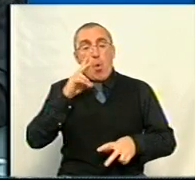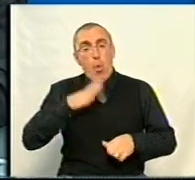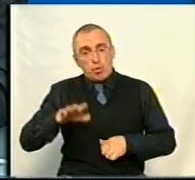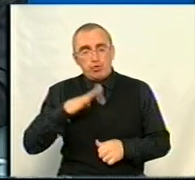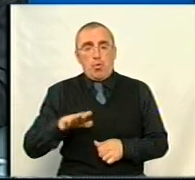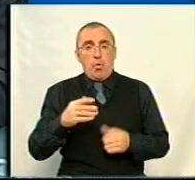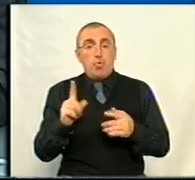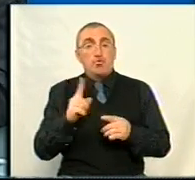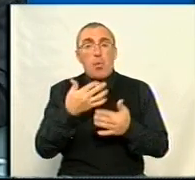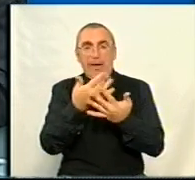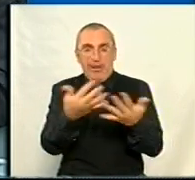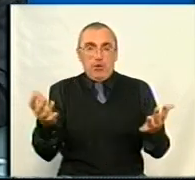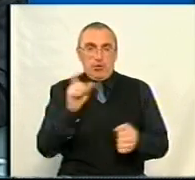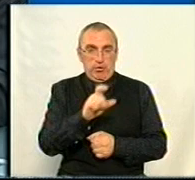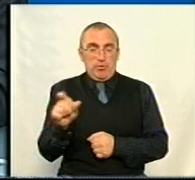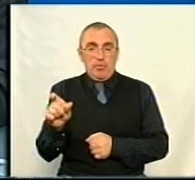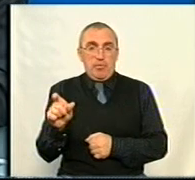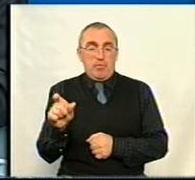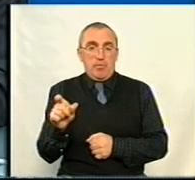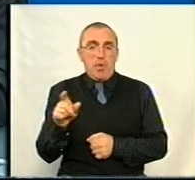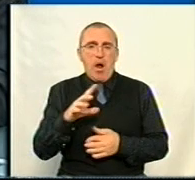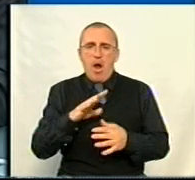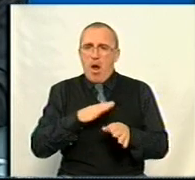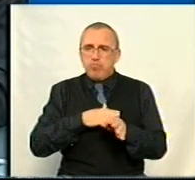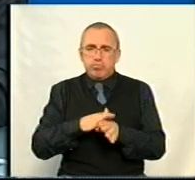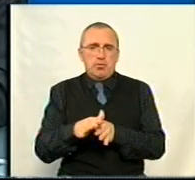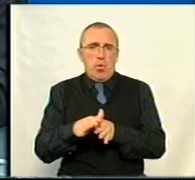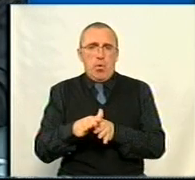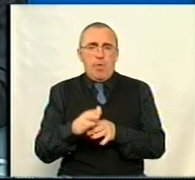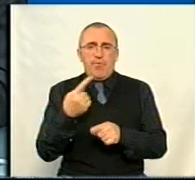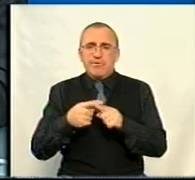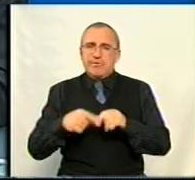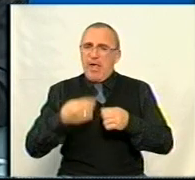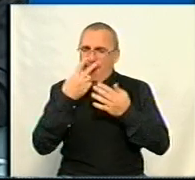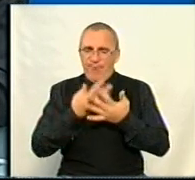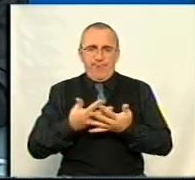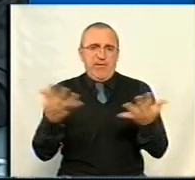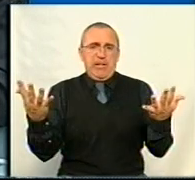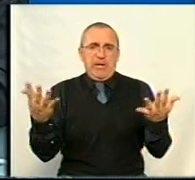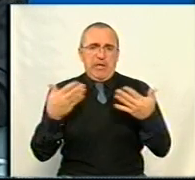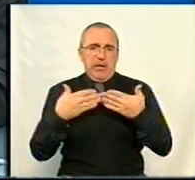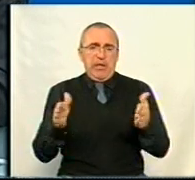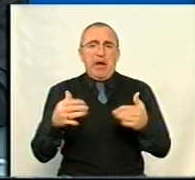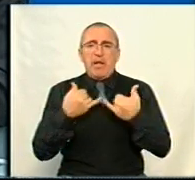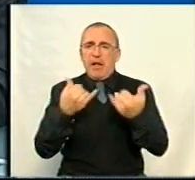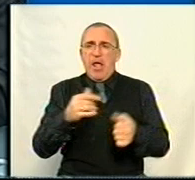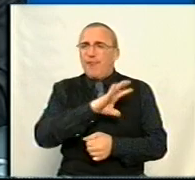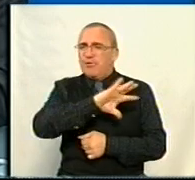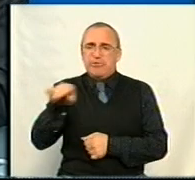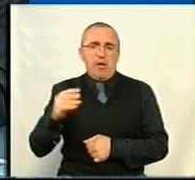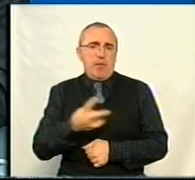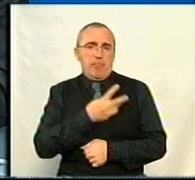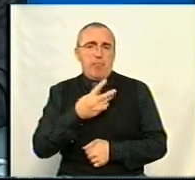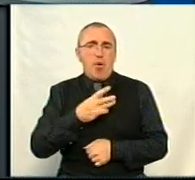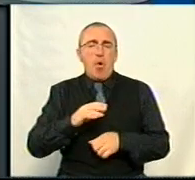що до інших, то тут абсолютно все відкрито для всіх бажаючих.